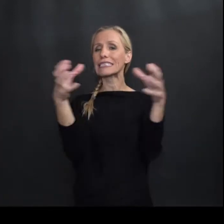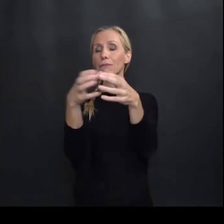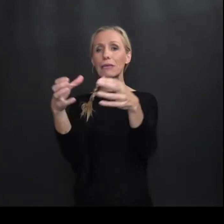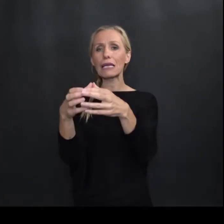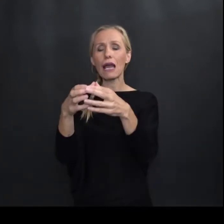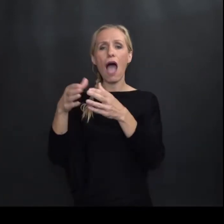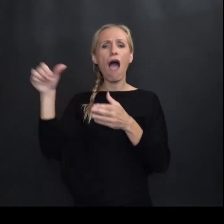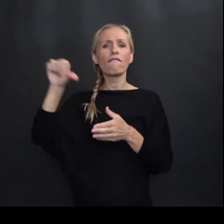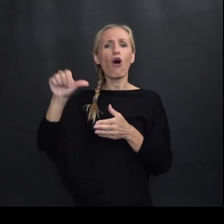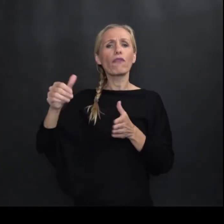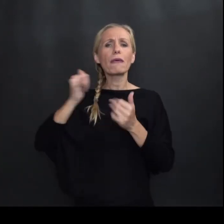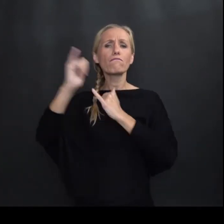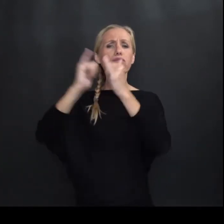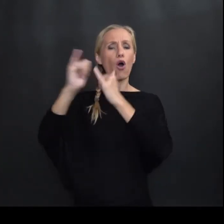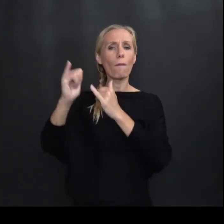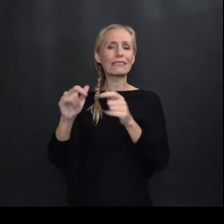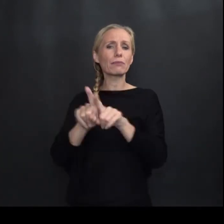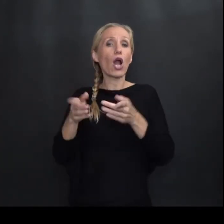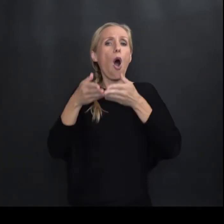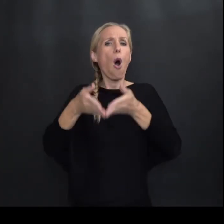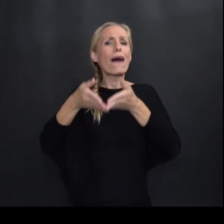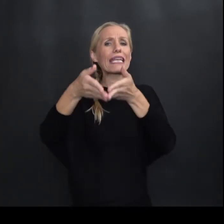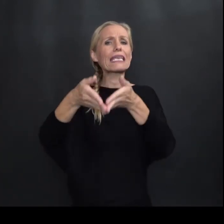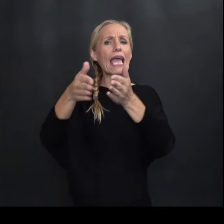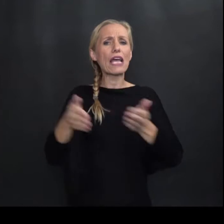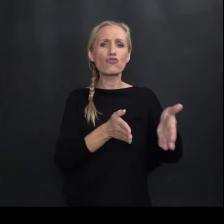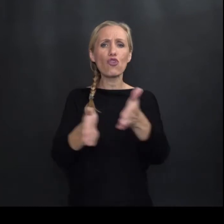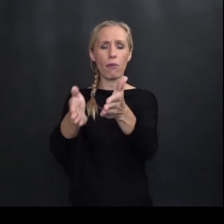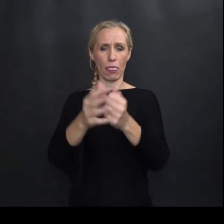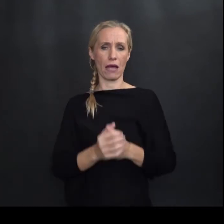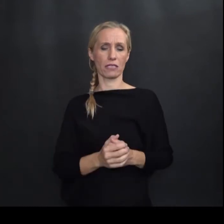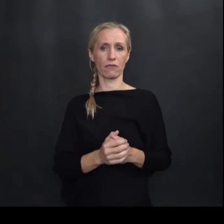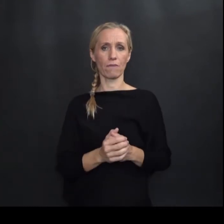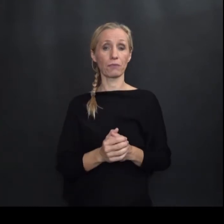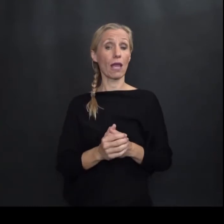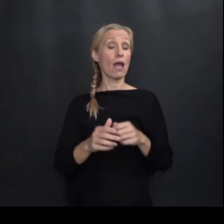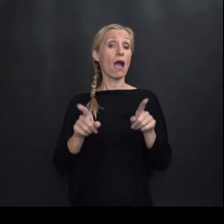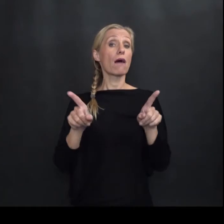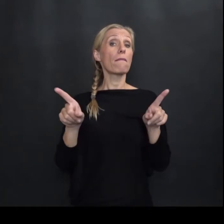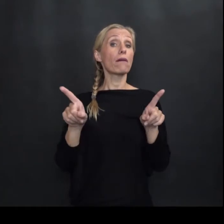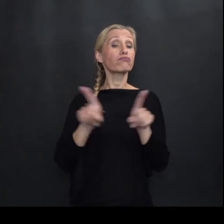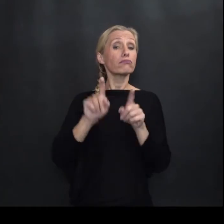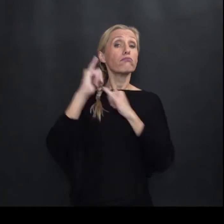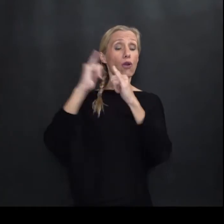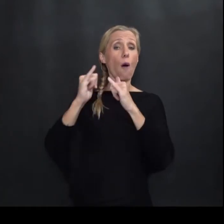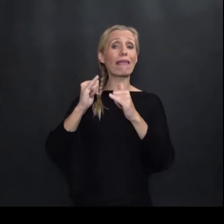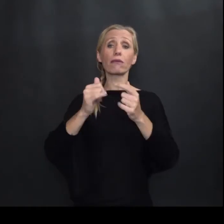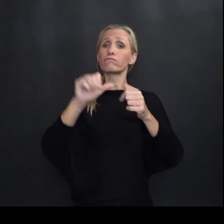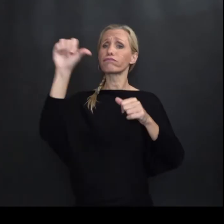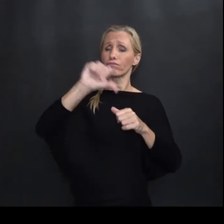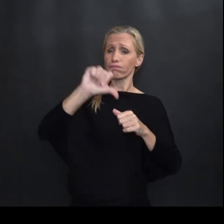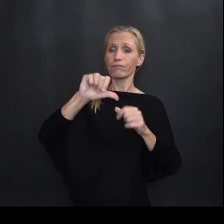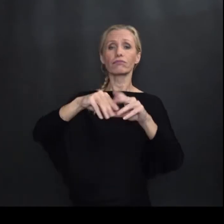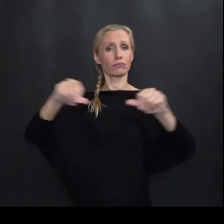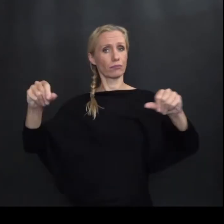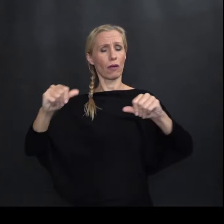Vodnog prometa postojala je Kao riječno brodarstvo Pa kao što se promet Dijeli na kopneni i zračni